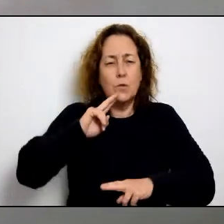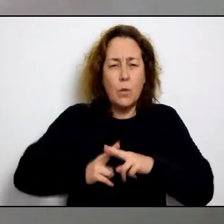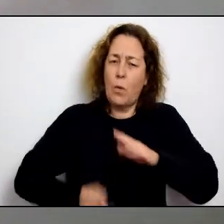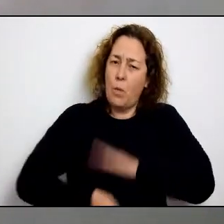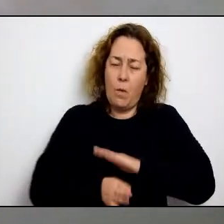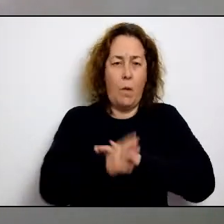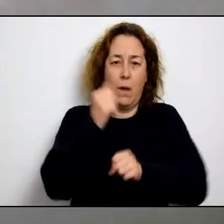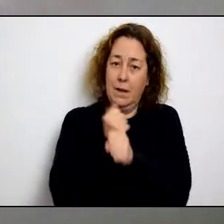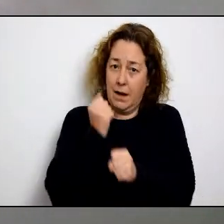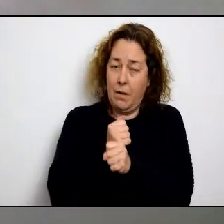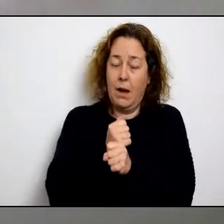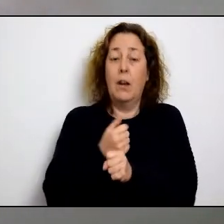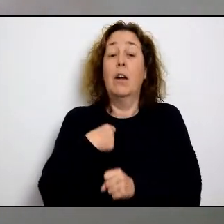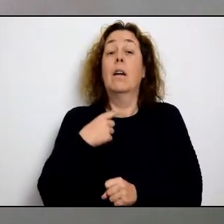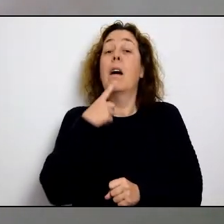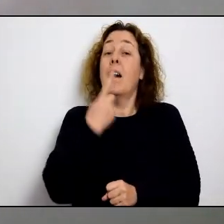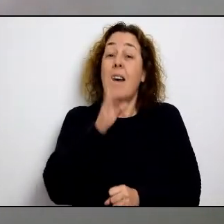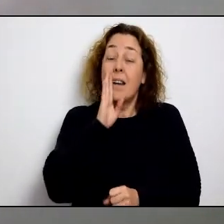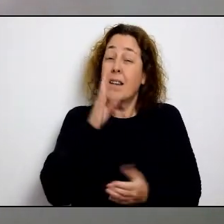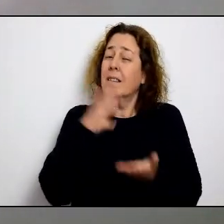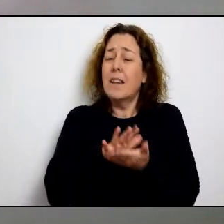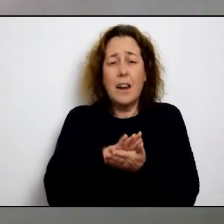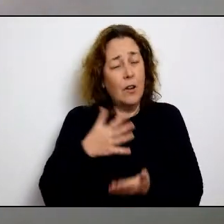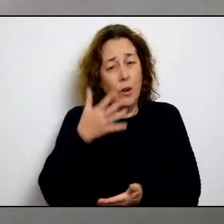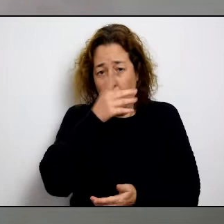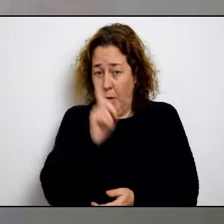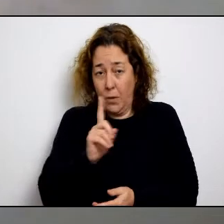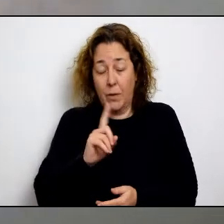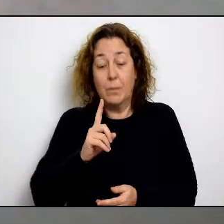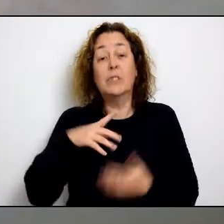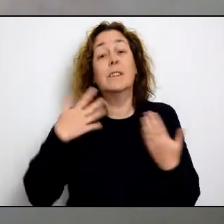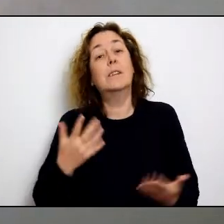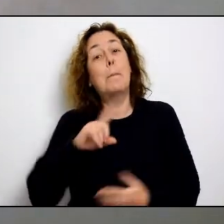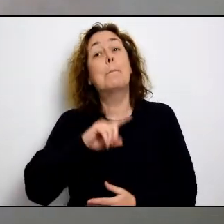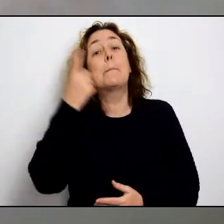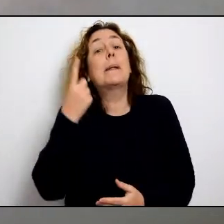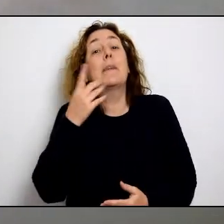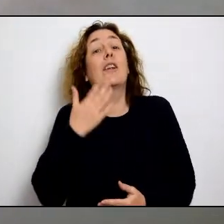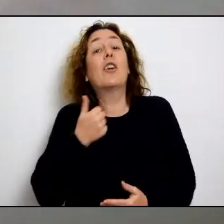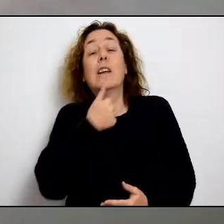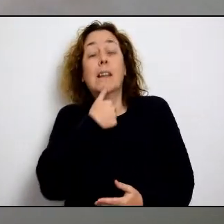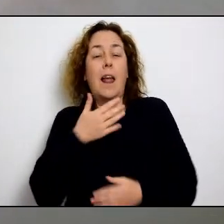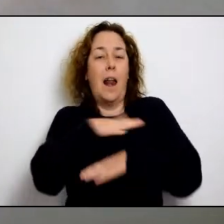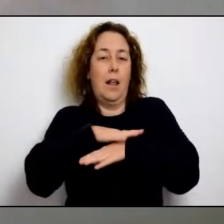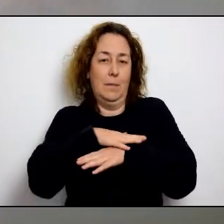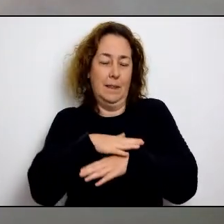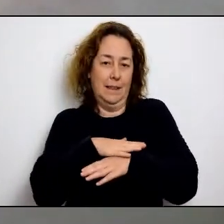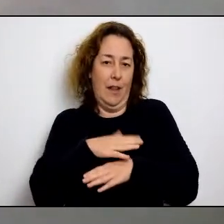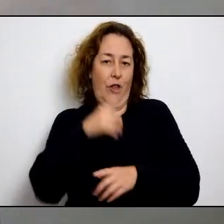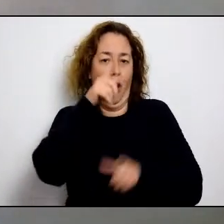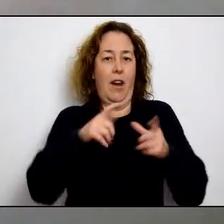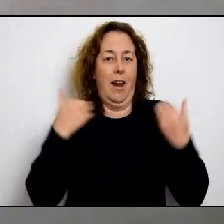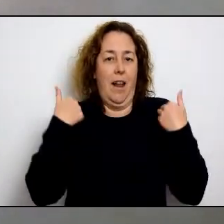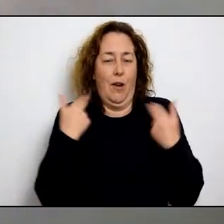de defallir. Hem de mantenir aquesta contundència, hem de seguir fent feina. Com deia, no mos podem relaxar i quan dic que